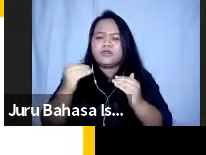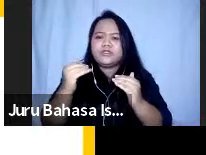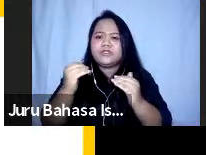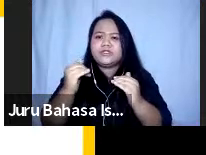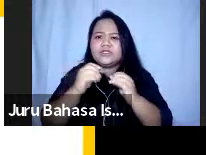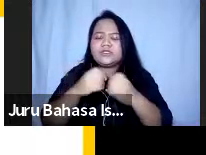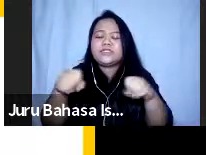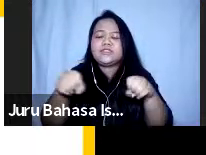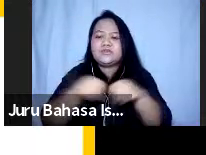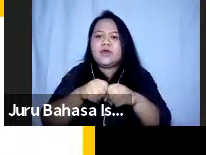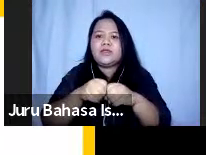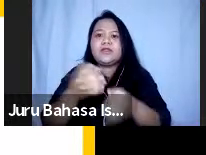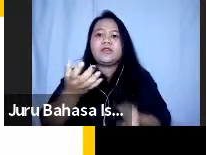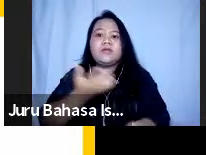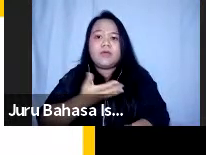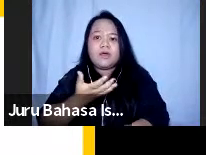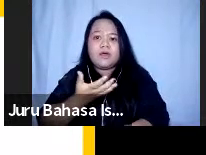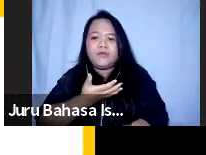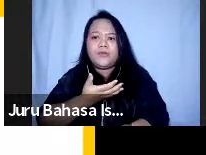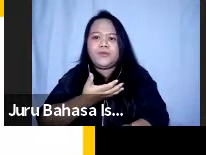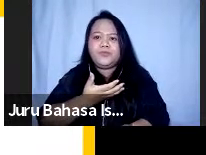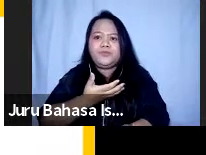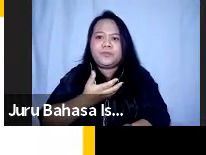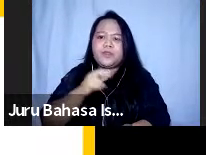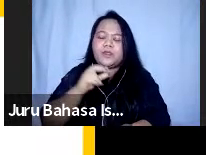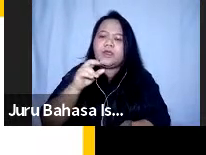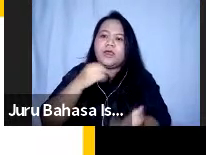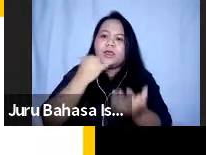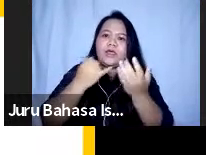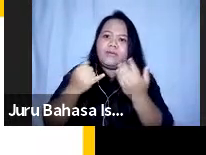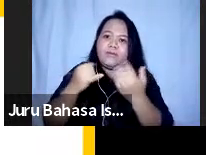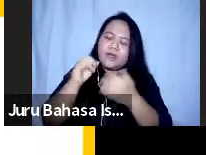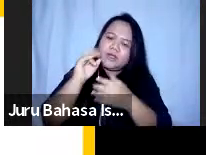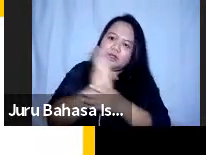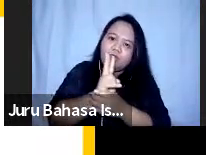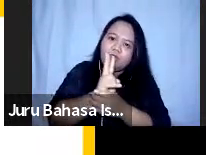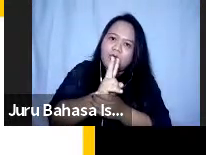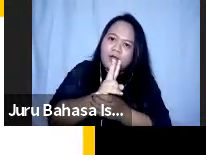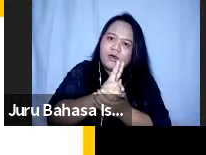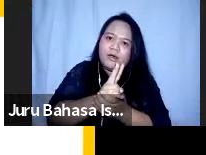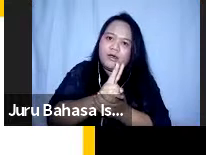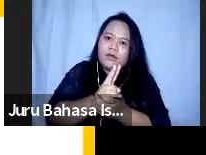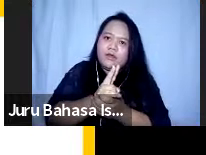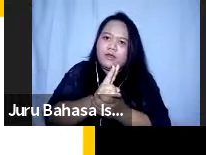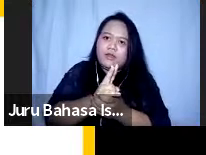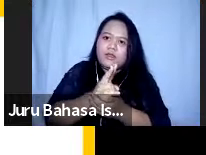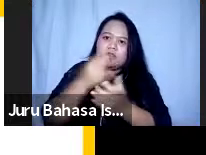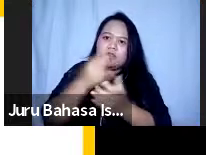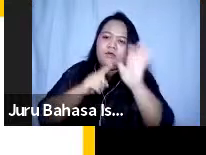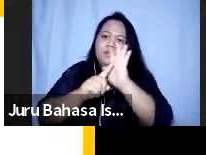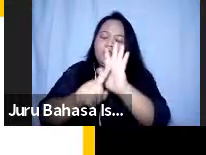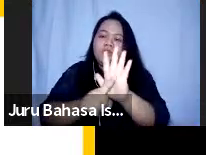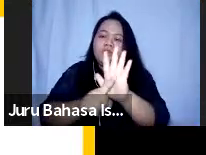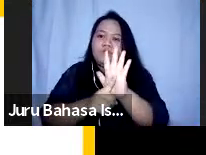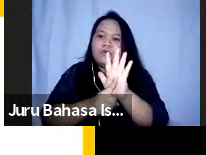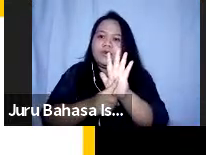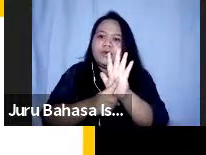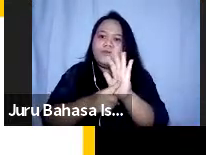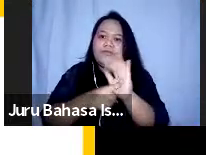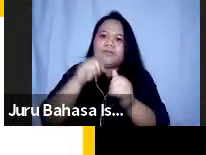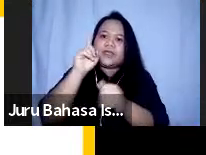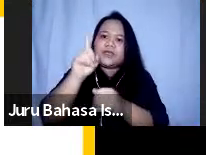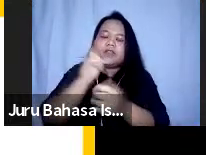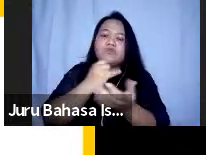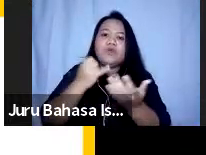diinginkan kemudian gambar yang kedua yang kami munculkan adalah satu